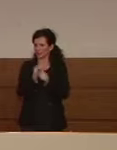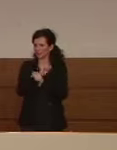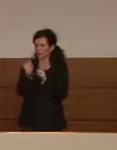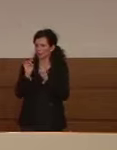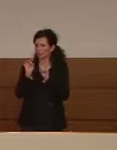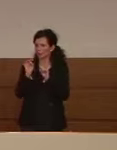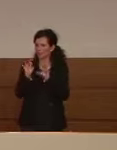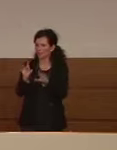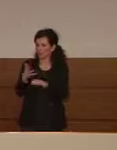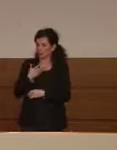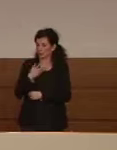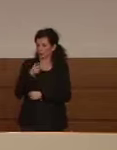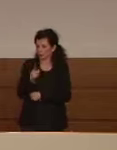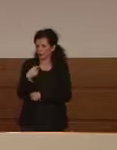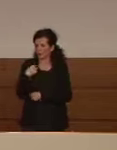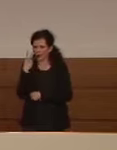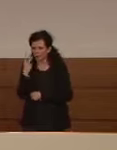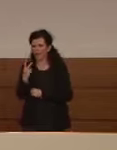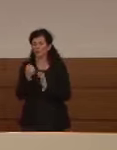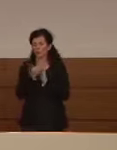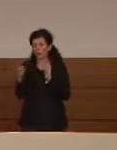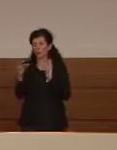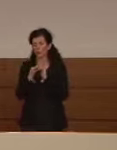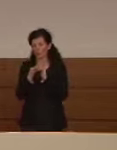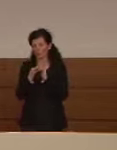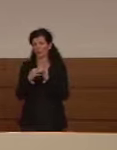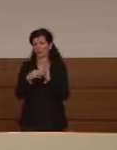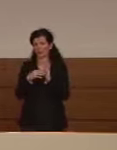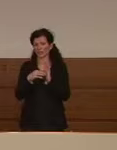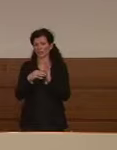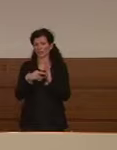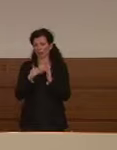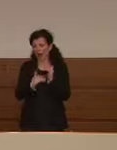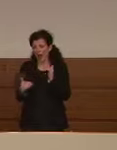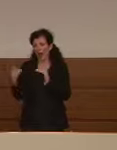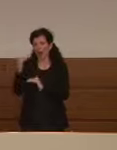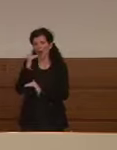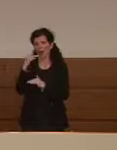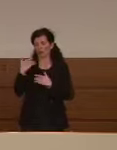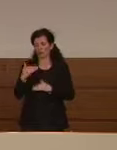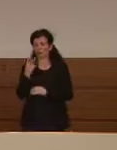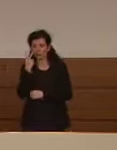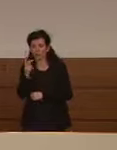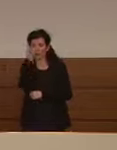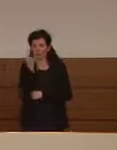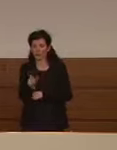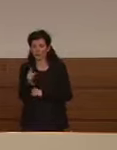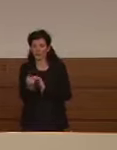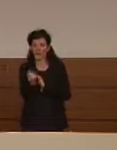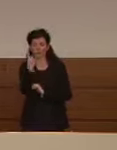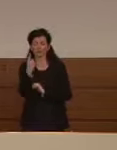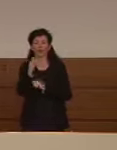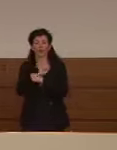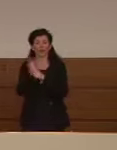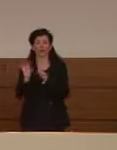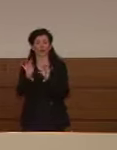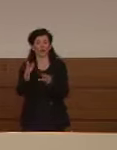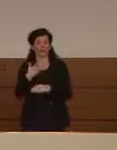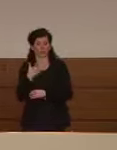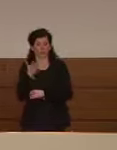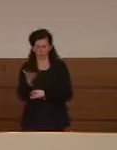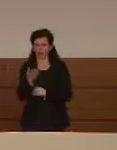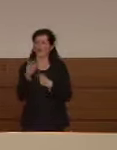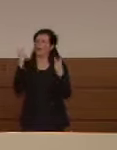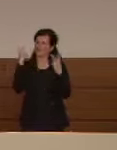a mio parere i numeri continuano a essere alti di chi ogni giorno viene riconosciuto come positivo è vero che l'infezione risale l